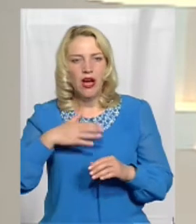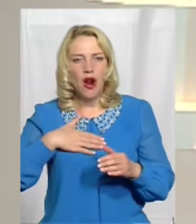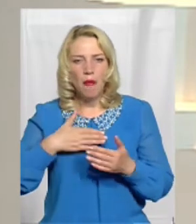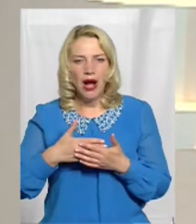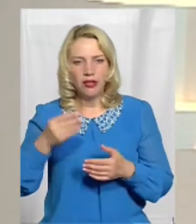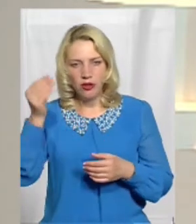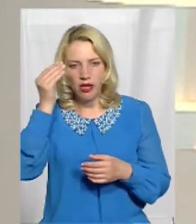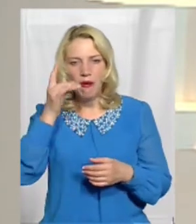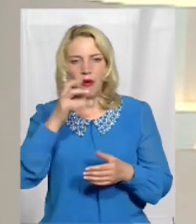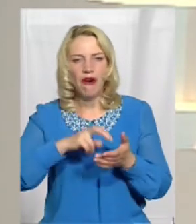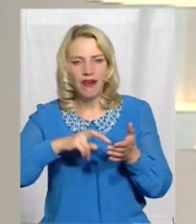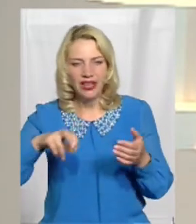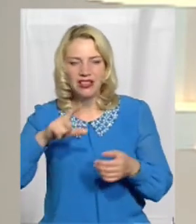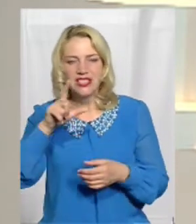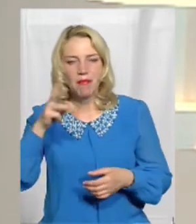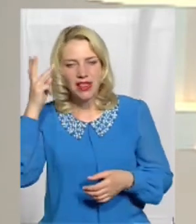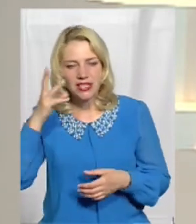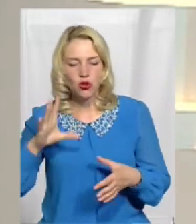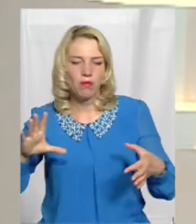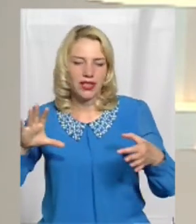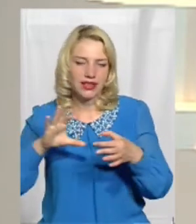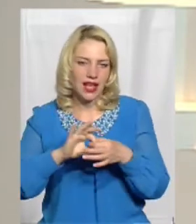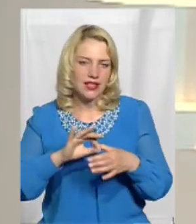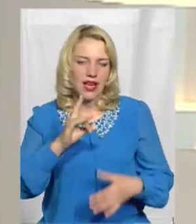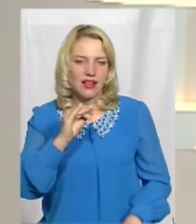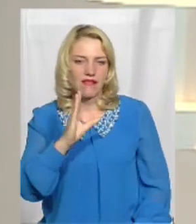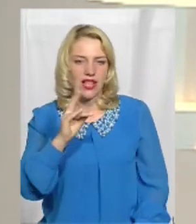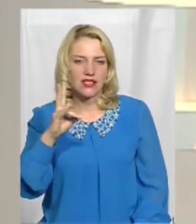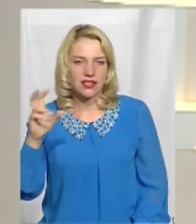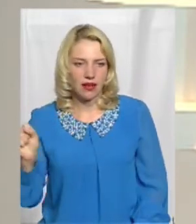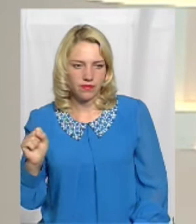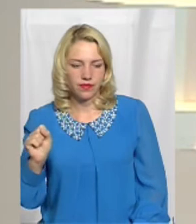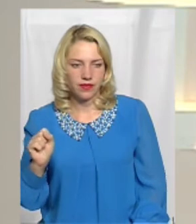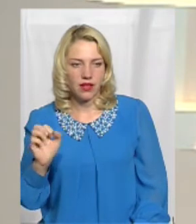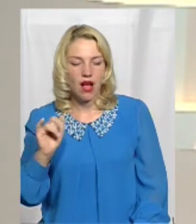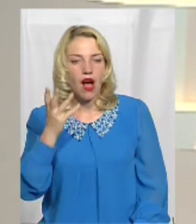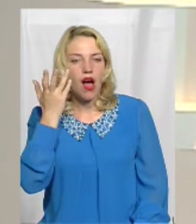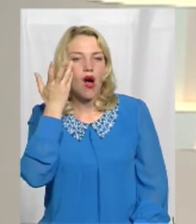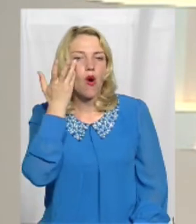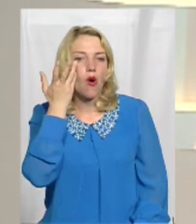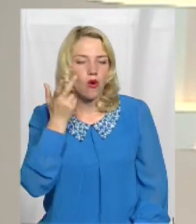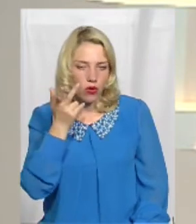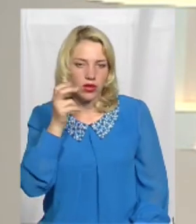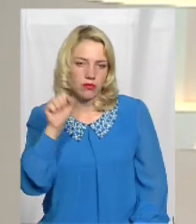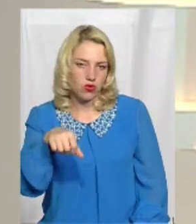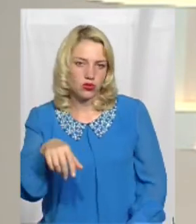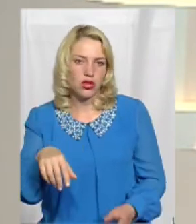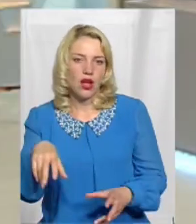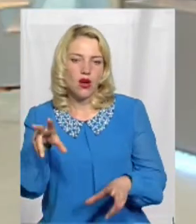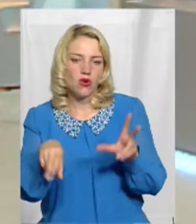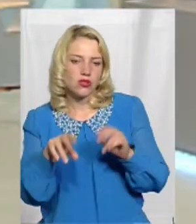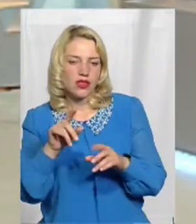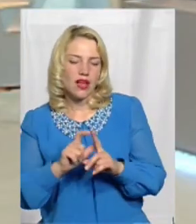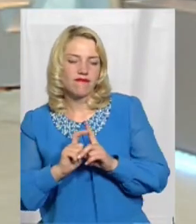думку Про вихід з Хмельницької і приєднання до Рівненської А коли можуть розраховувати на